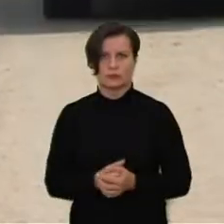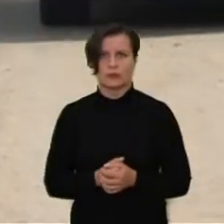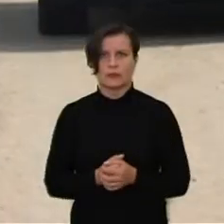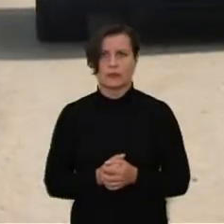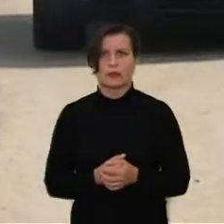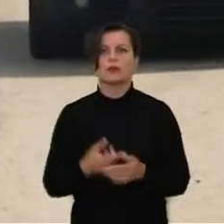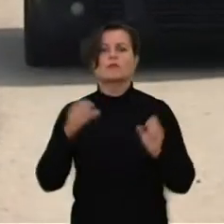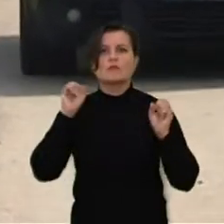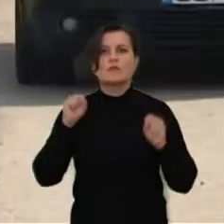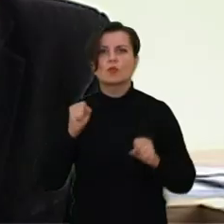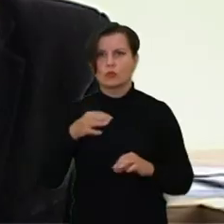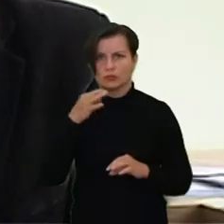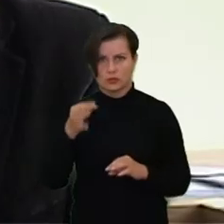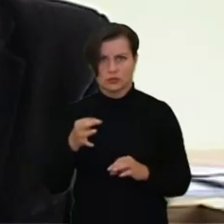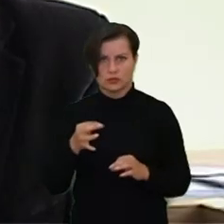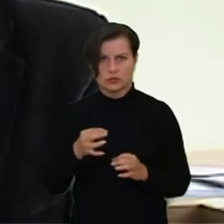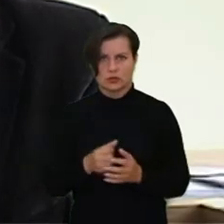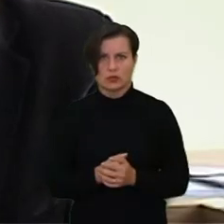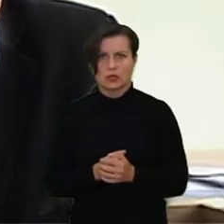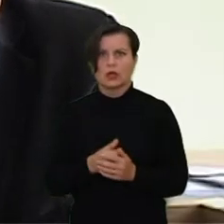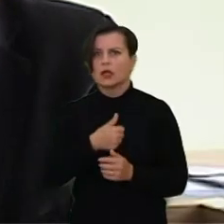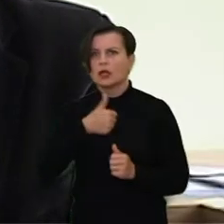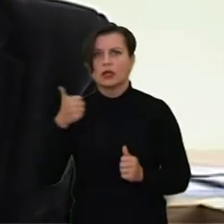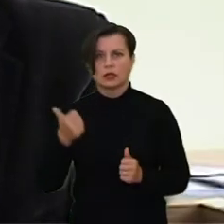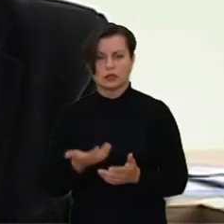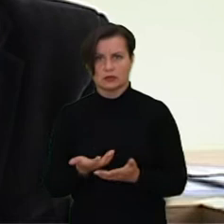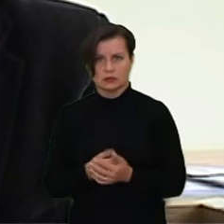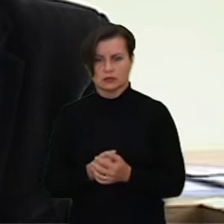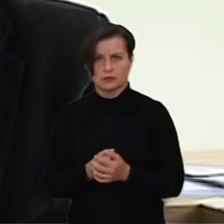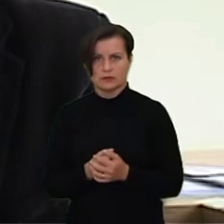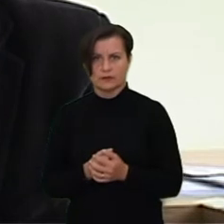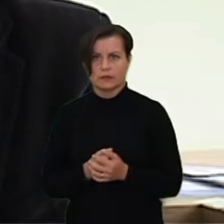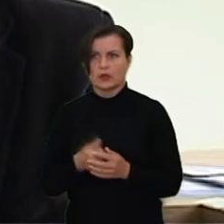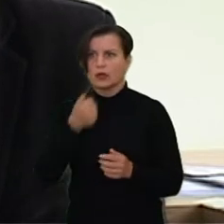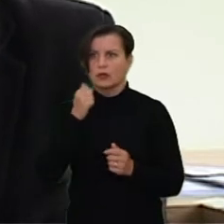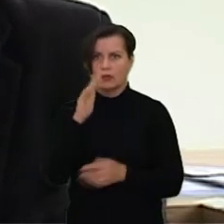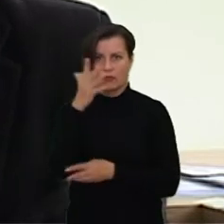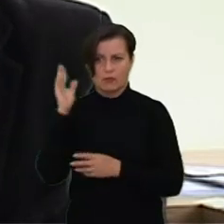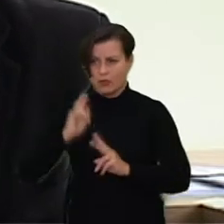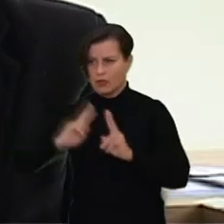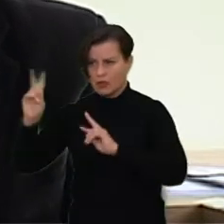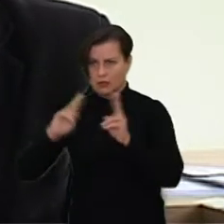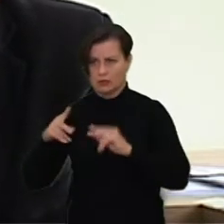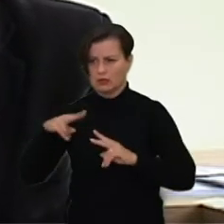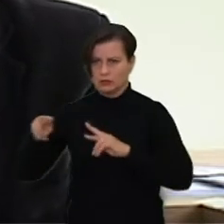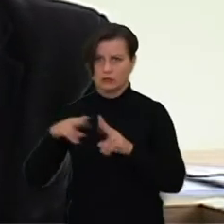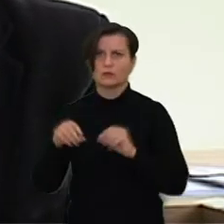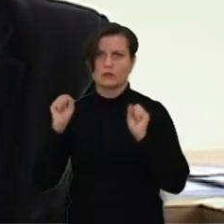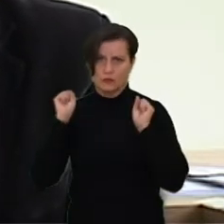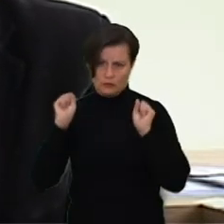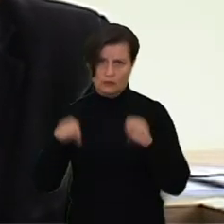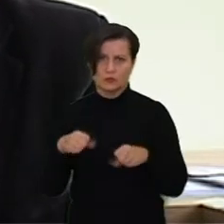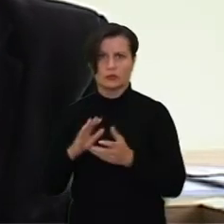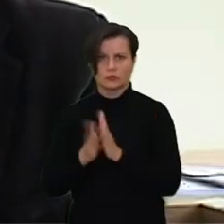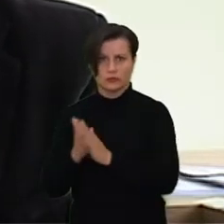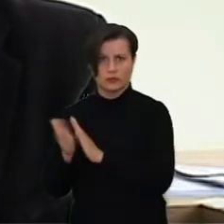yra. Dar ką aš galėčiau pasakyti, galbūt, kad nors geresnių, tai, kad genėjimo darbus galime, kas liečia,